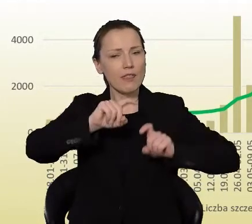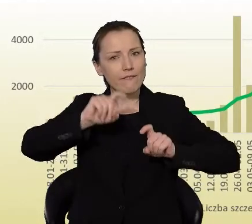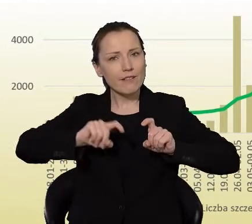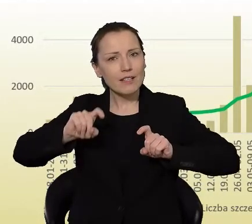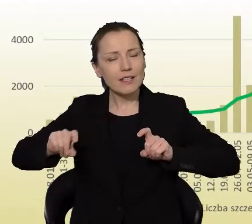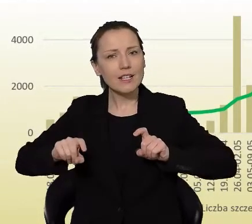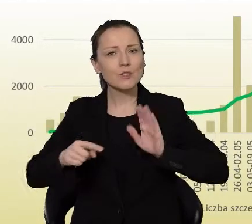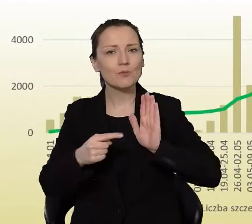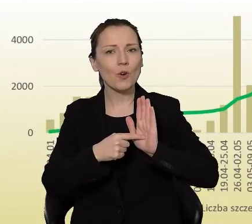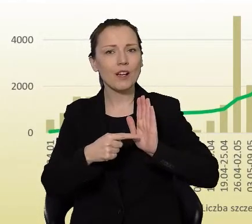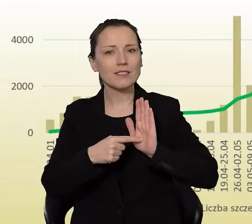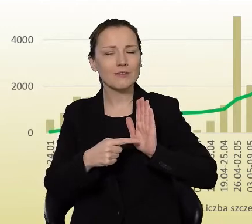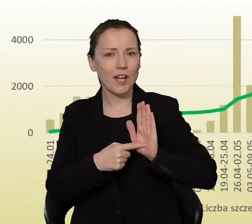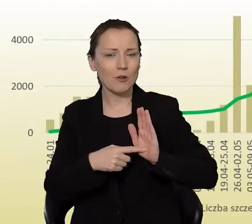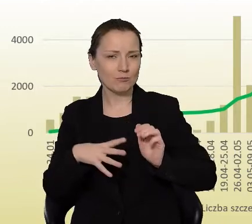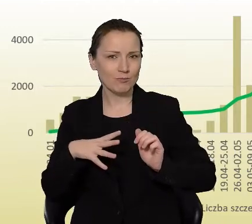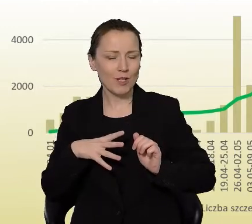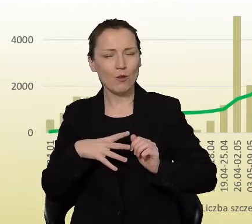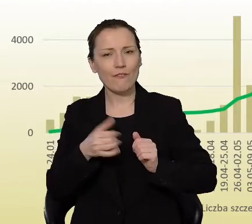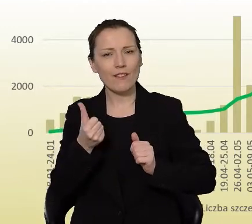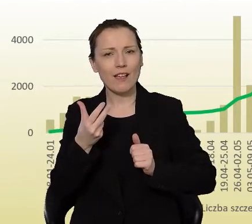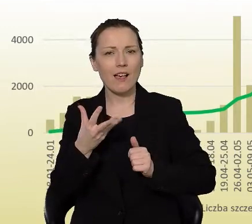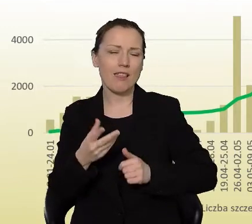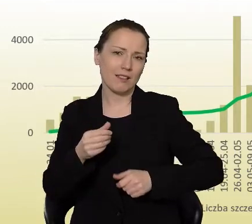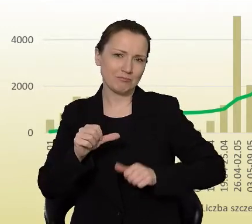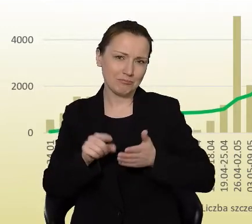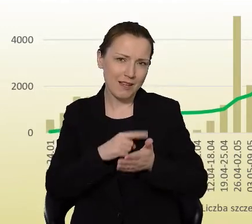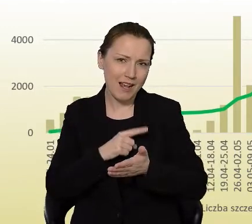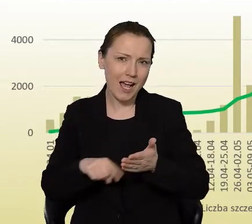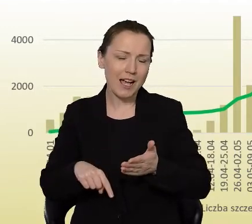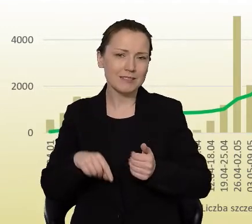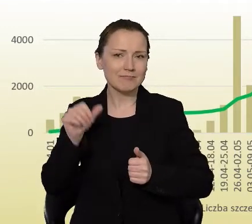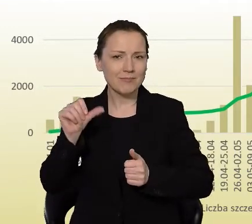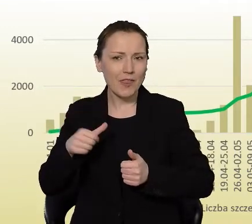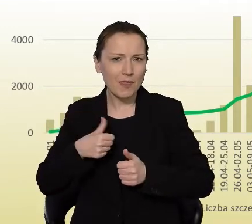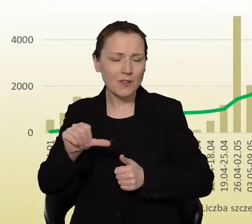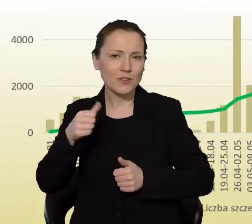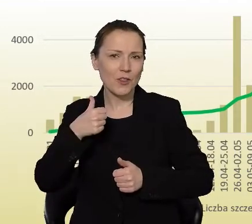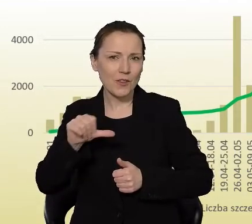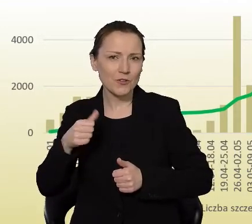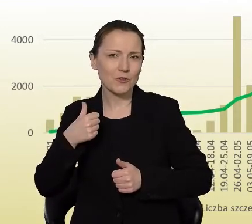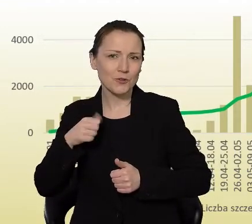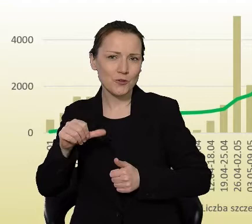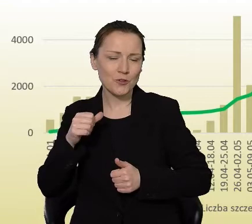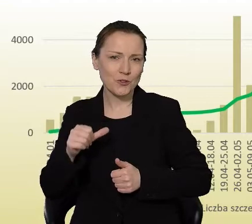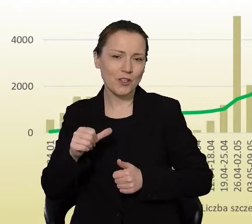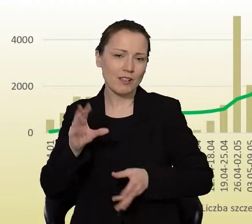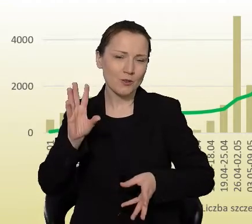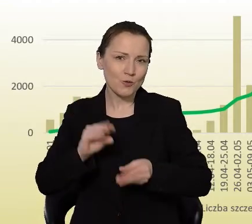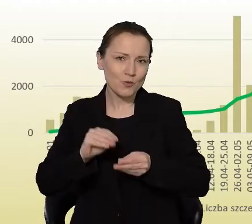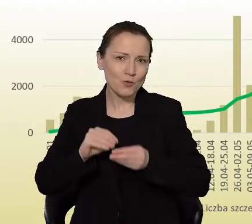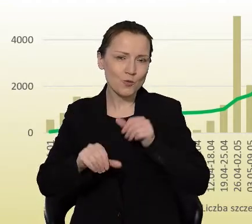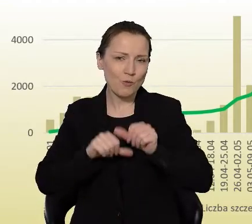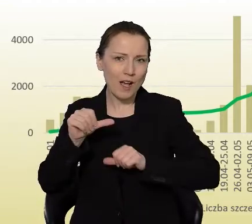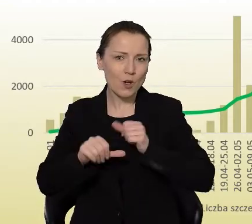pokazywałem już wielokrotnie w poszczególnych tygodniach, od początku roku do końca roku 2021.